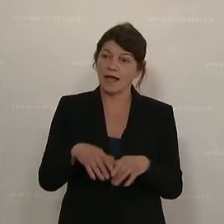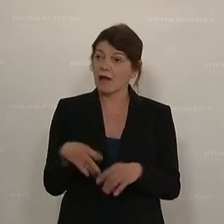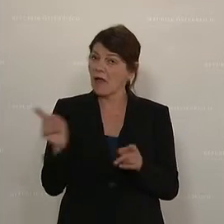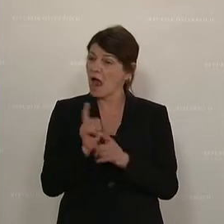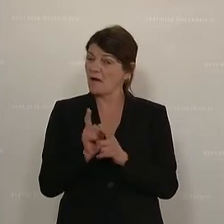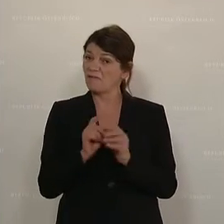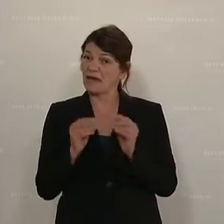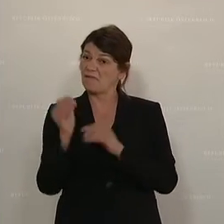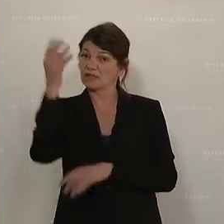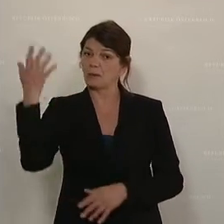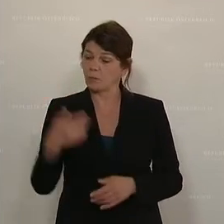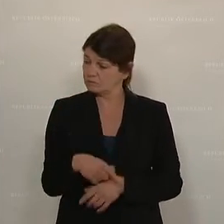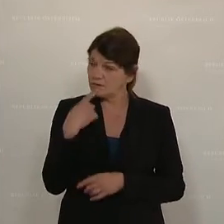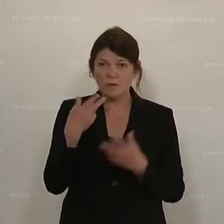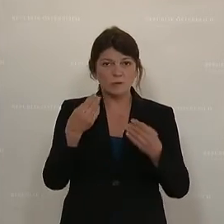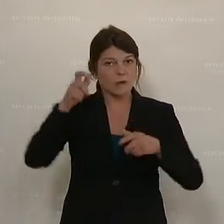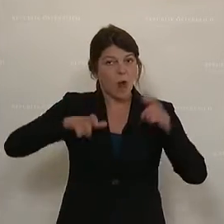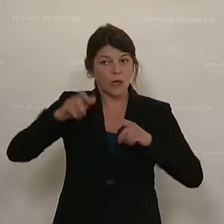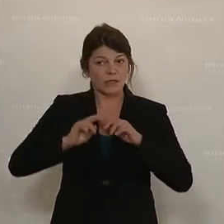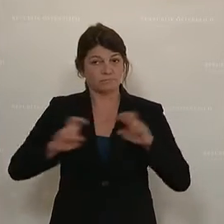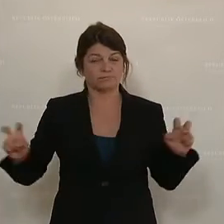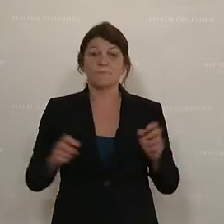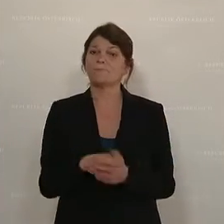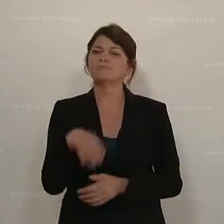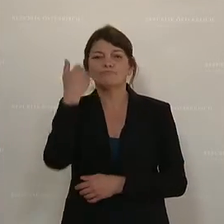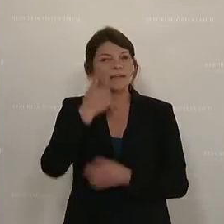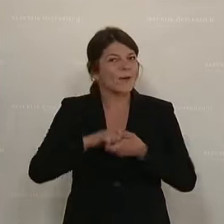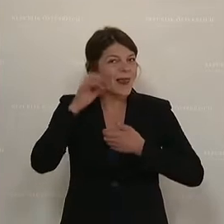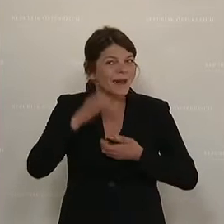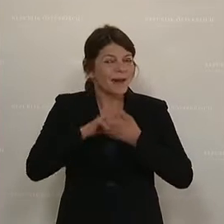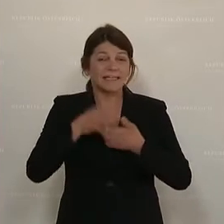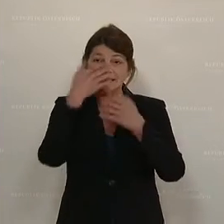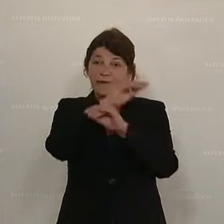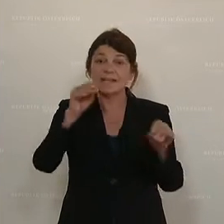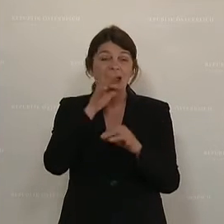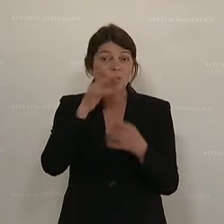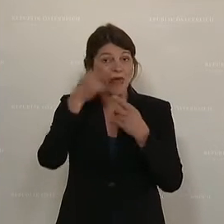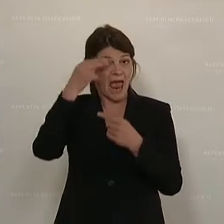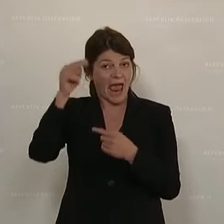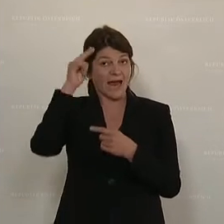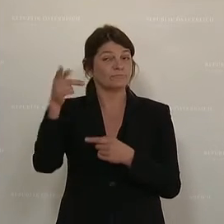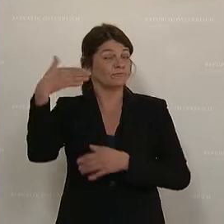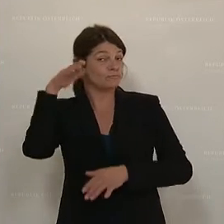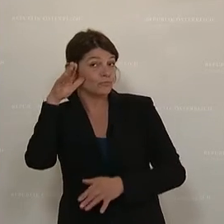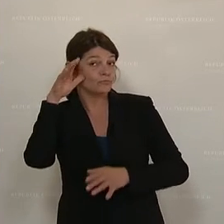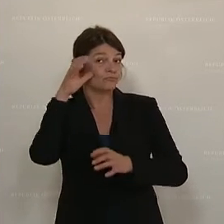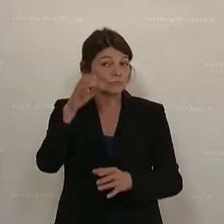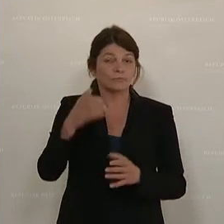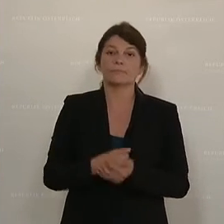auf unseren Regierungsrein. Meine geschätzten Kolleginnen und Kollegen, sehr geehrte Damen und Herren, die uns zuhören,